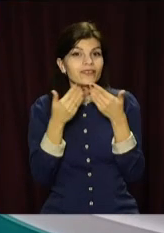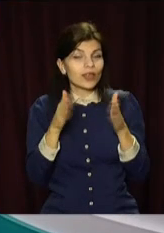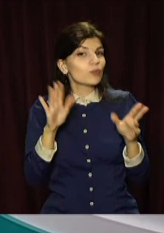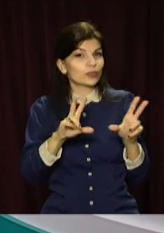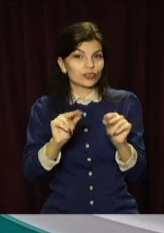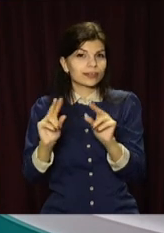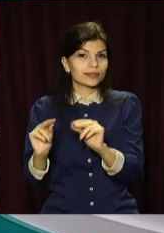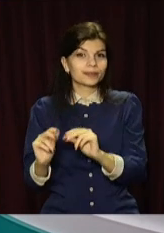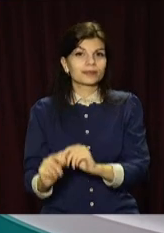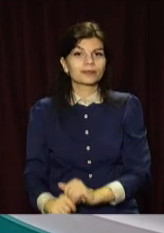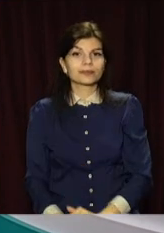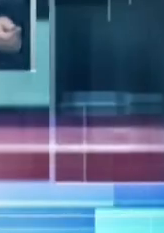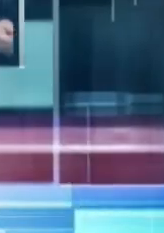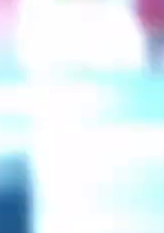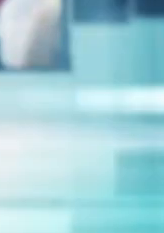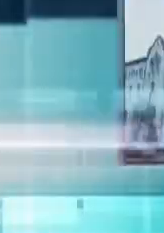хай щастить!